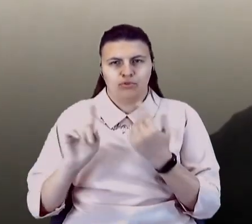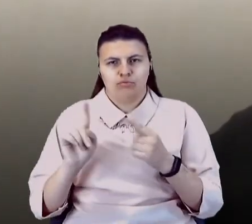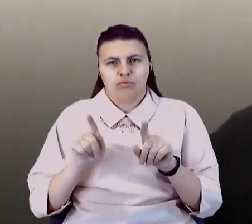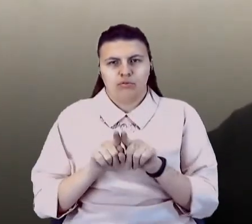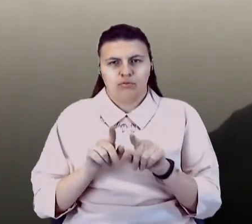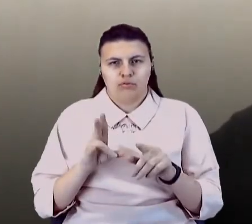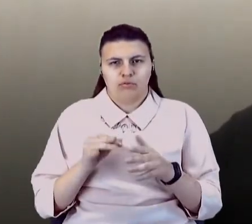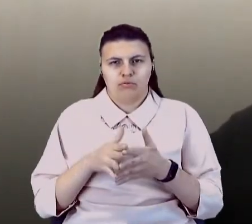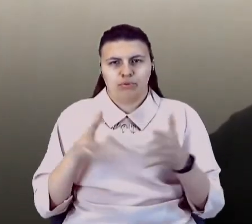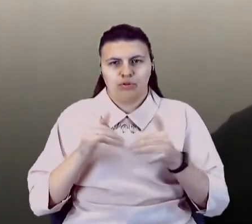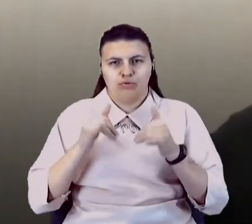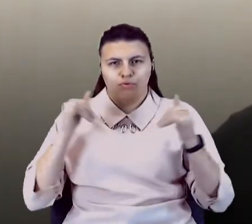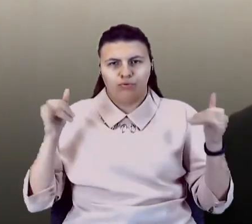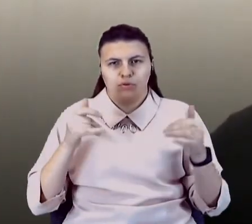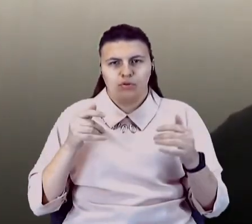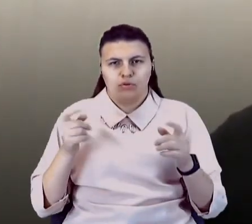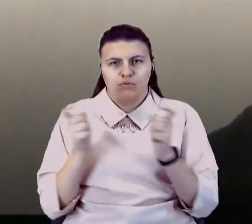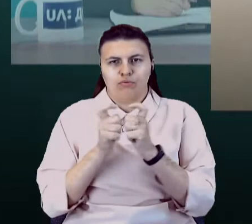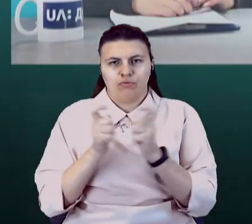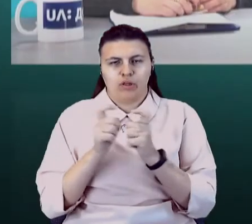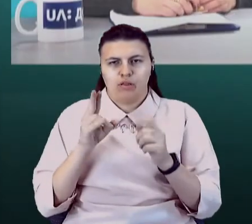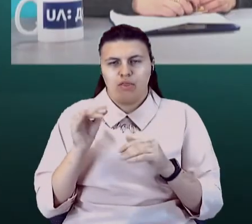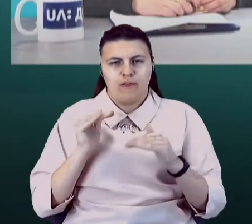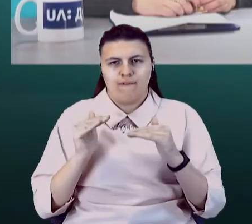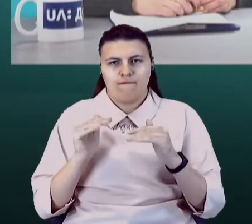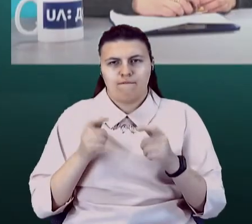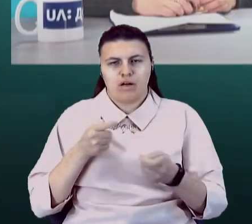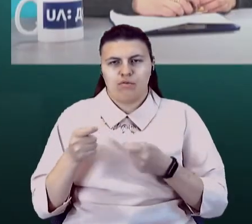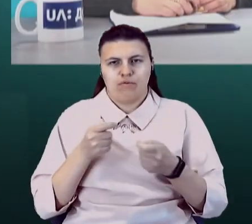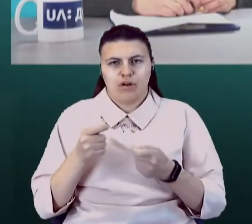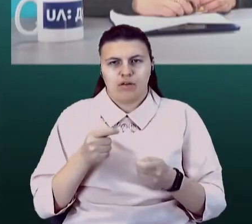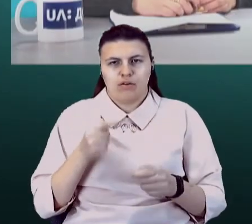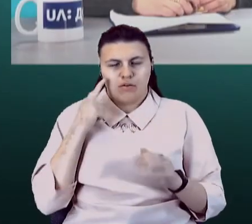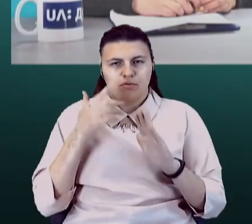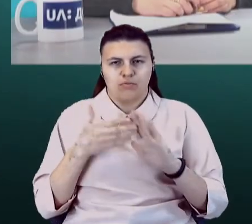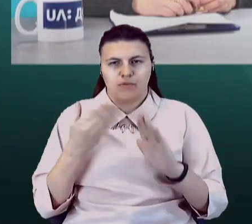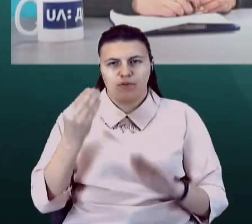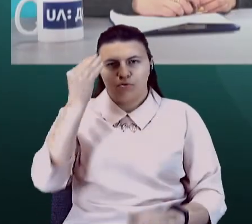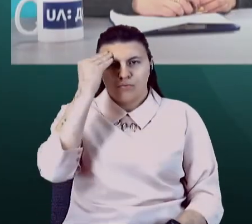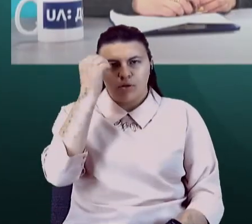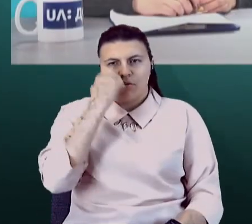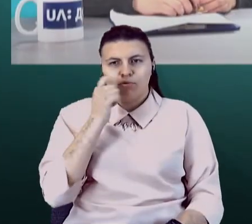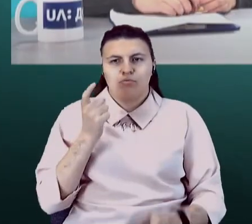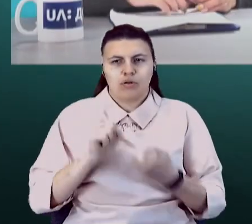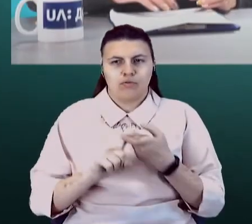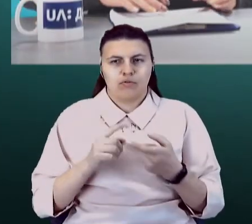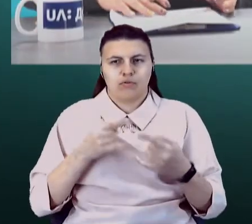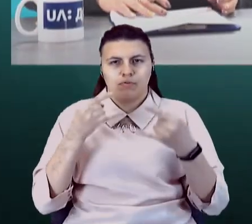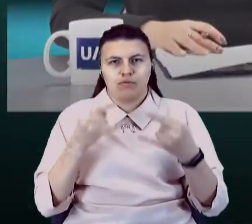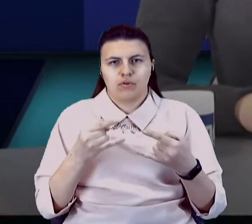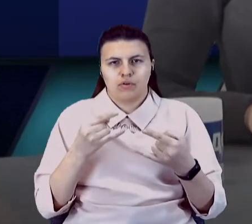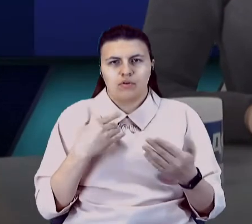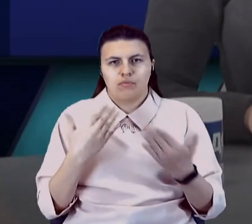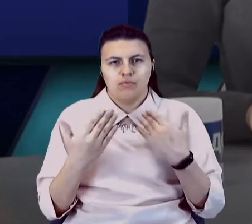регулювання. Пане Костянтине, зрозуміла Ваша думка. Дякую за те, що приєдналася до нашого ефіру. З нами